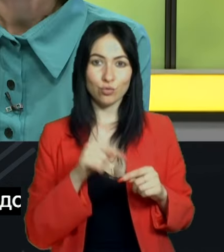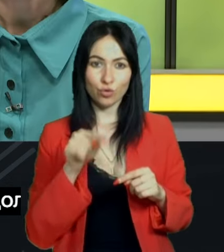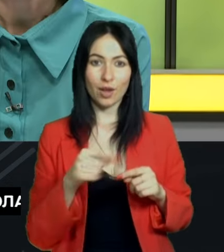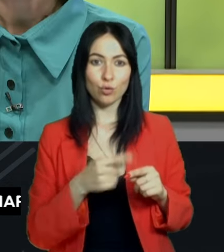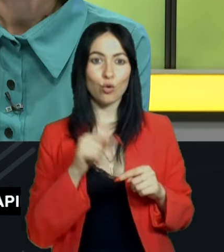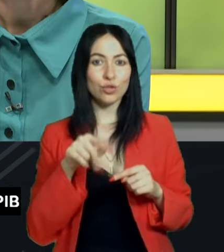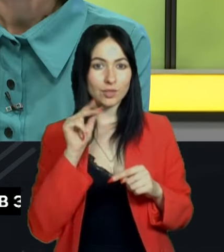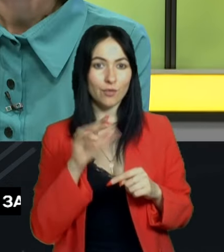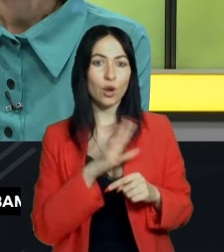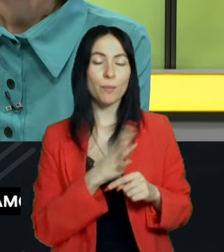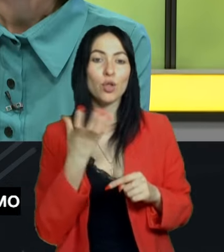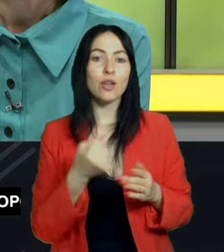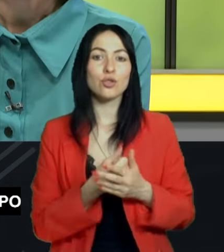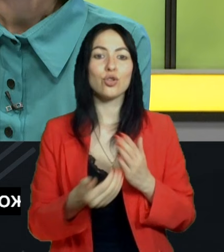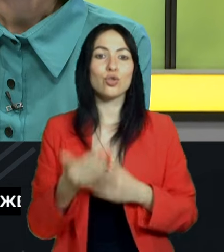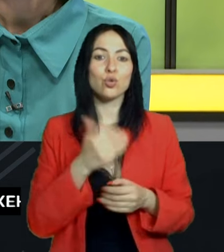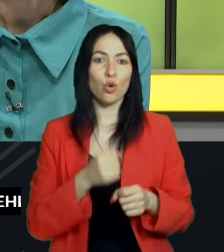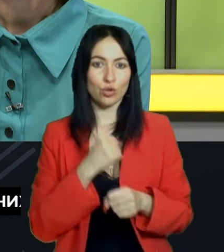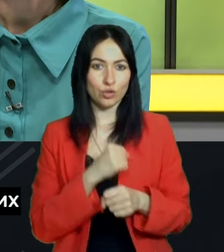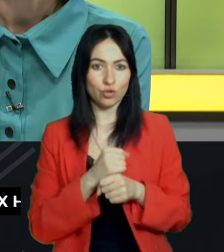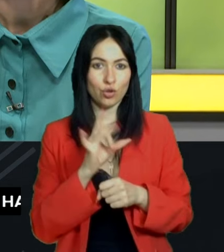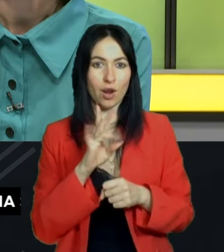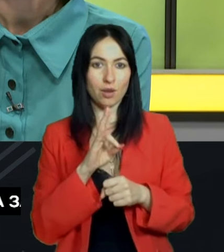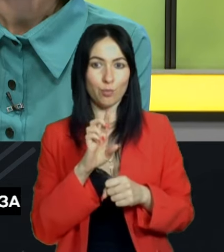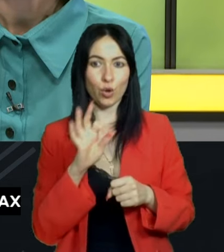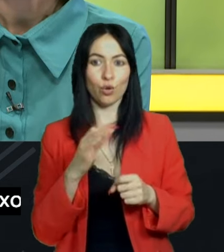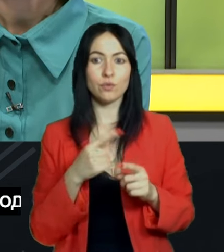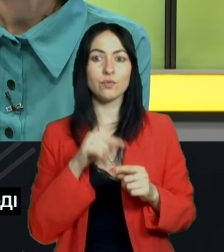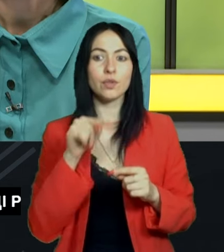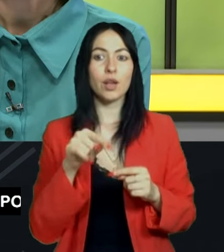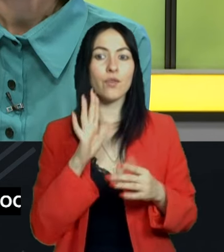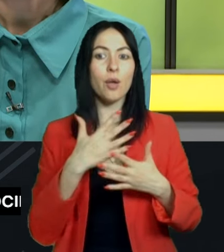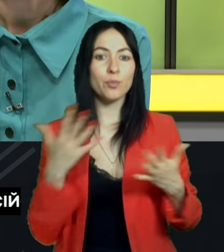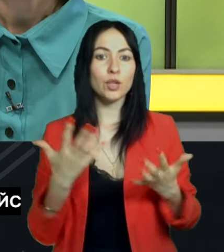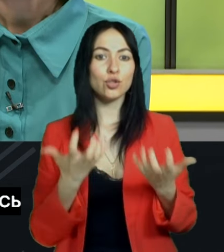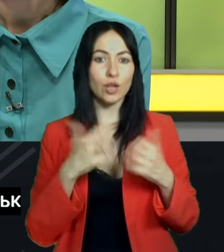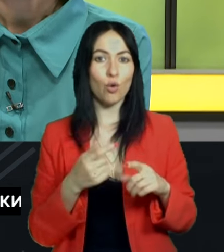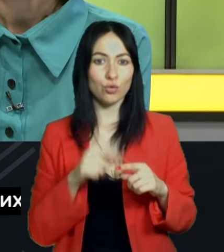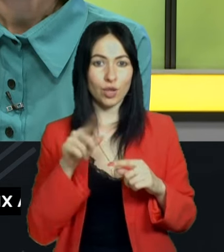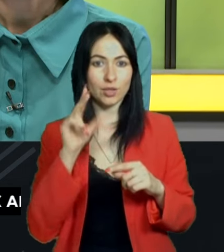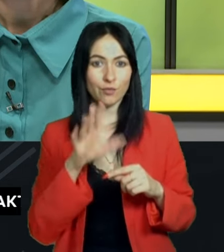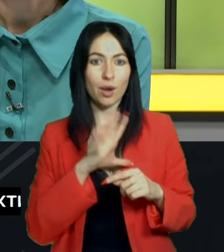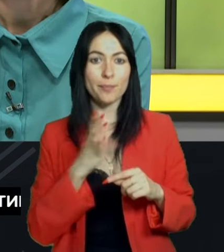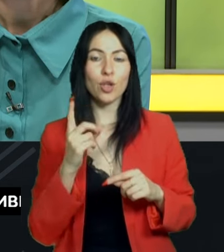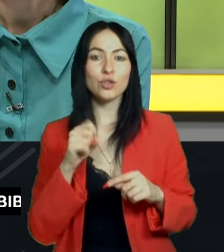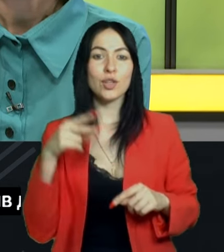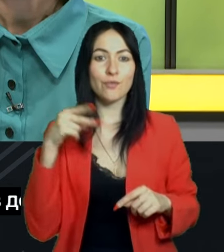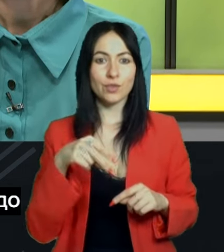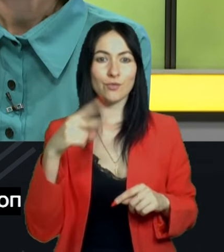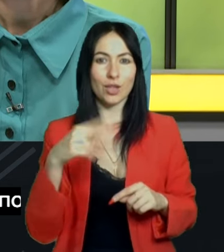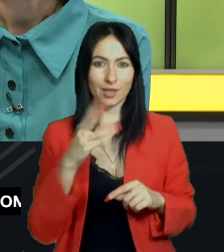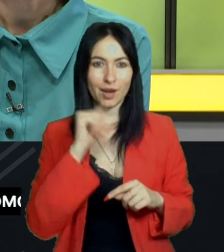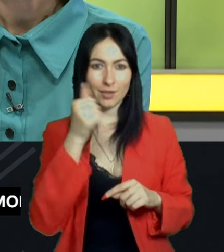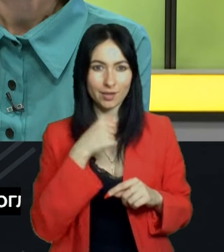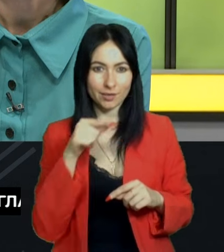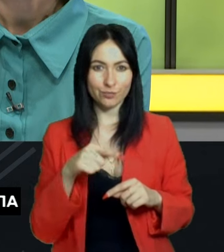ще до рішення РНБО. В більшій кількості ця цифра була ще за 2023 рік. У нас